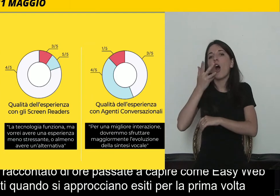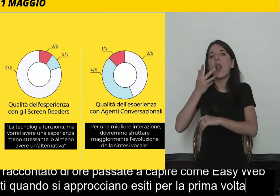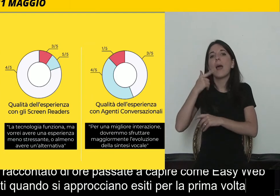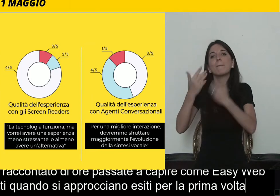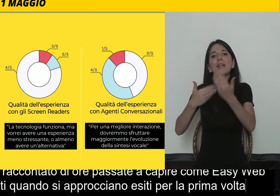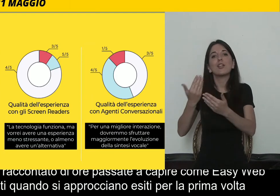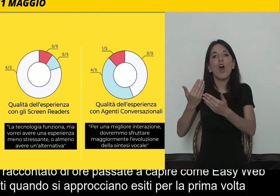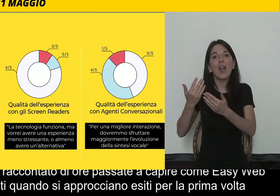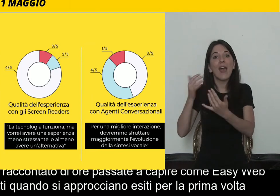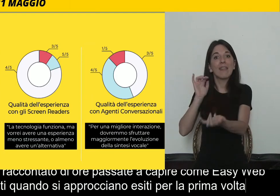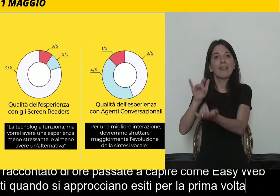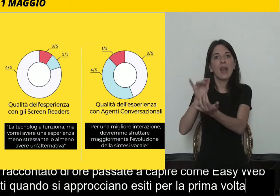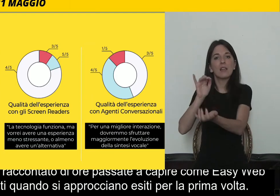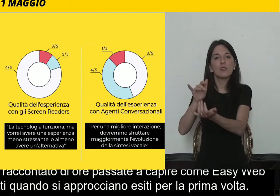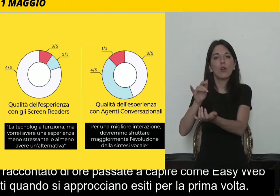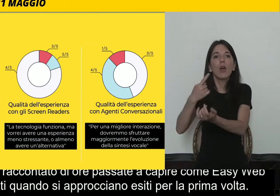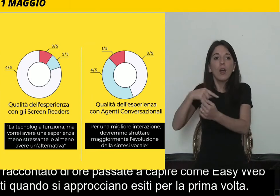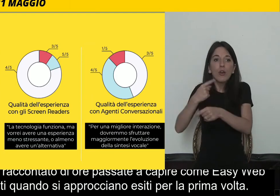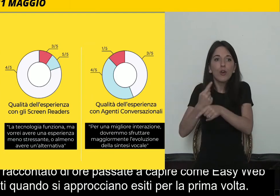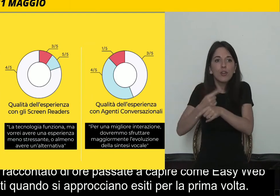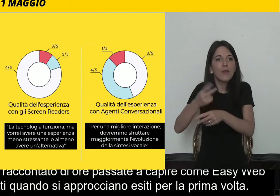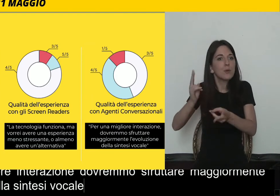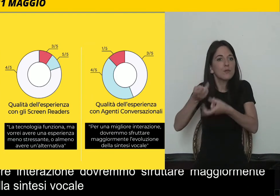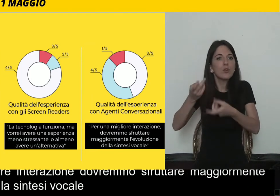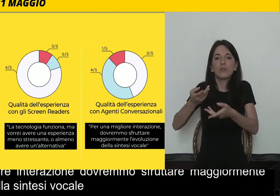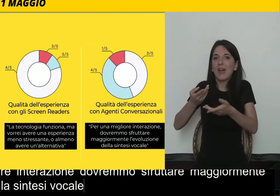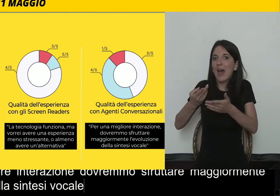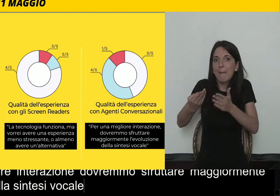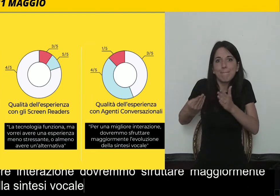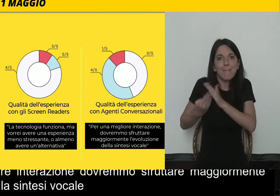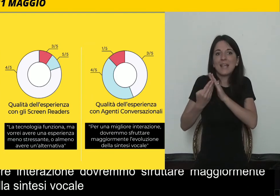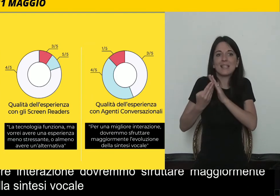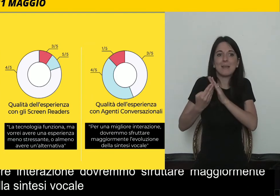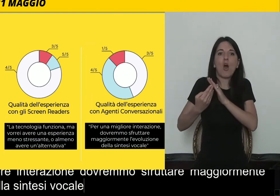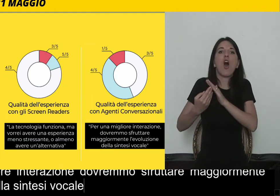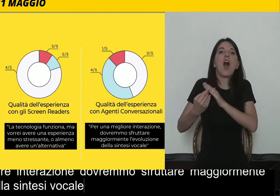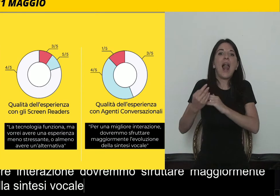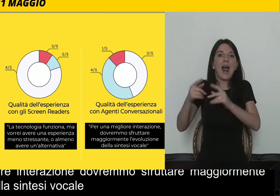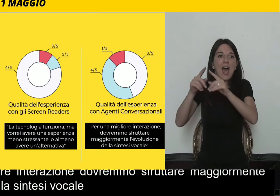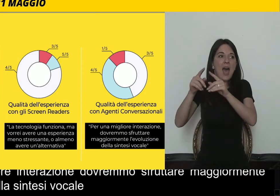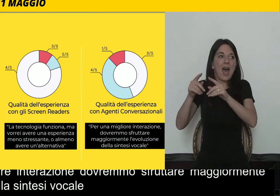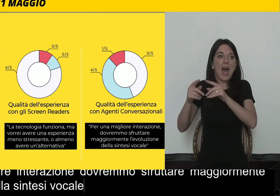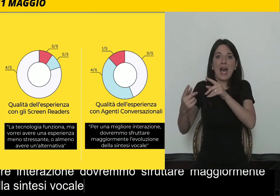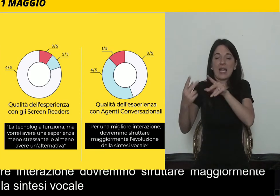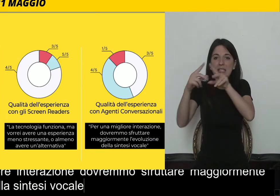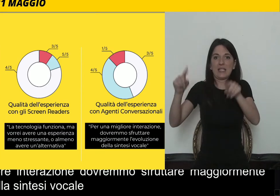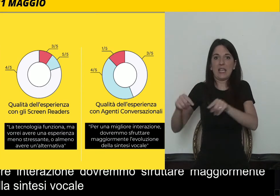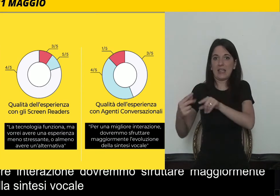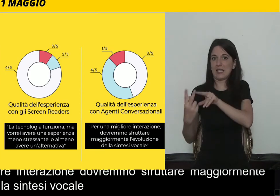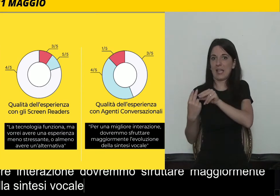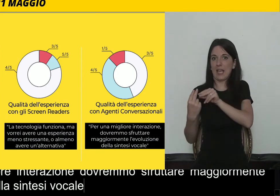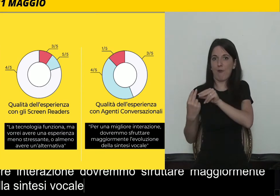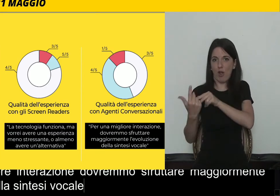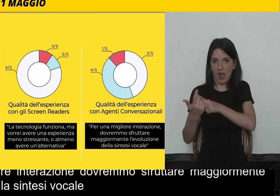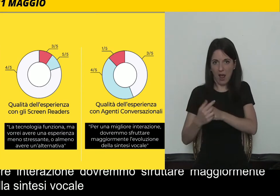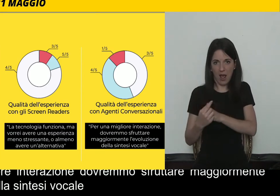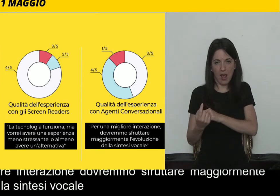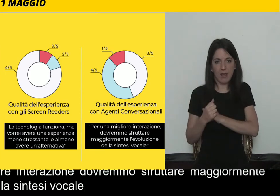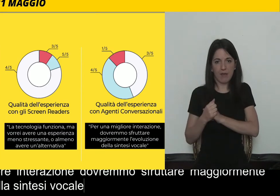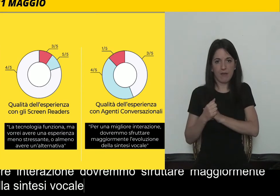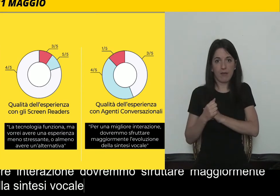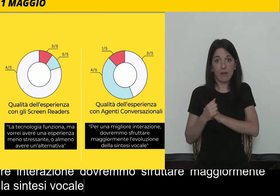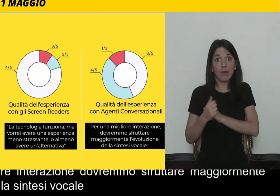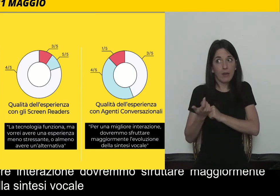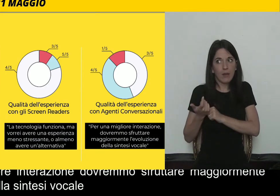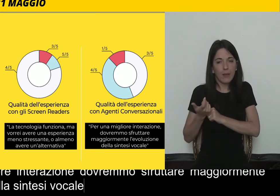queste e altre frasi ci hanno fatto capire che c'è una buona attitudine verso le tecnologie conversazionali, verso